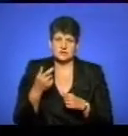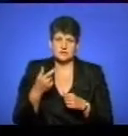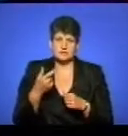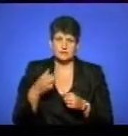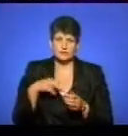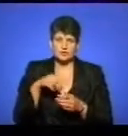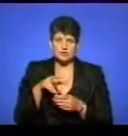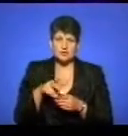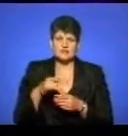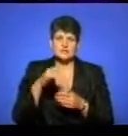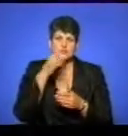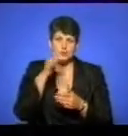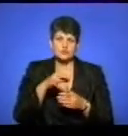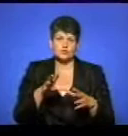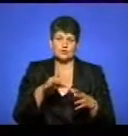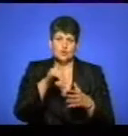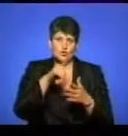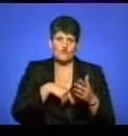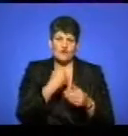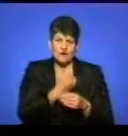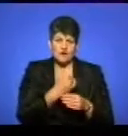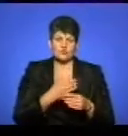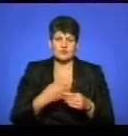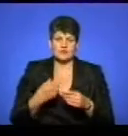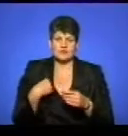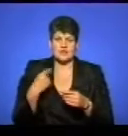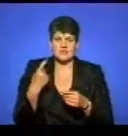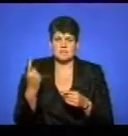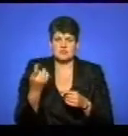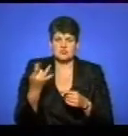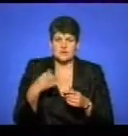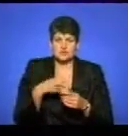її, її довіряю, йду з нею. Вона йде вже третій раз, я йду тільки перший.